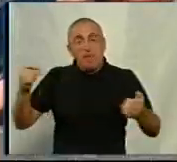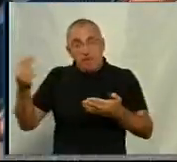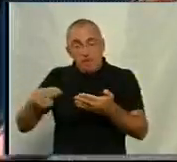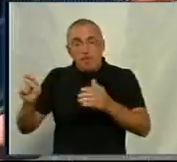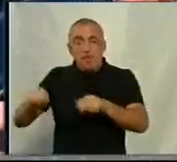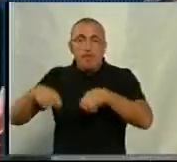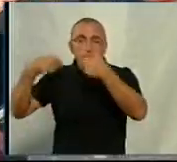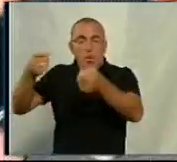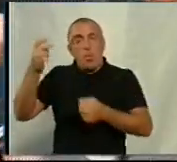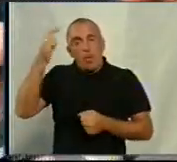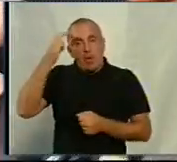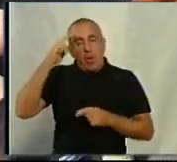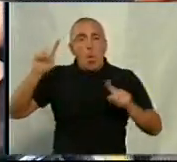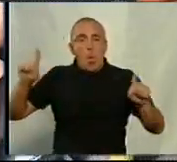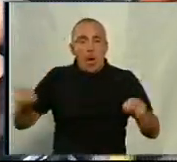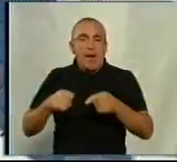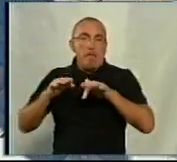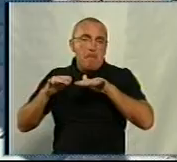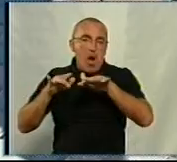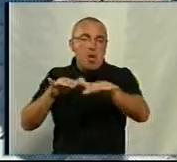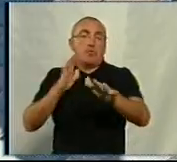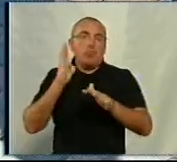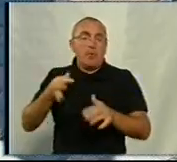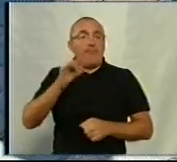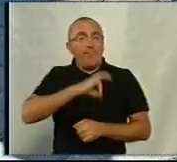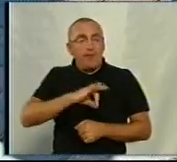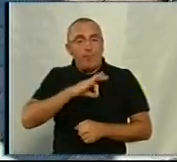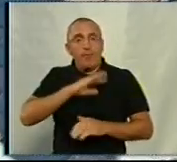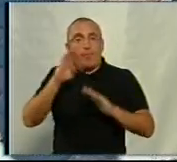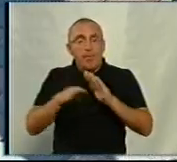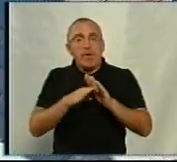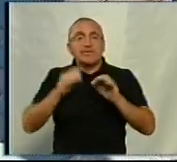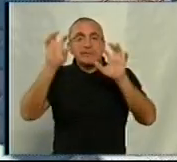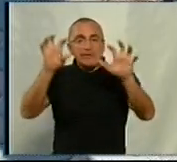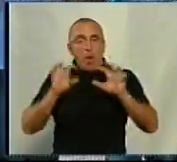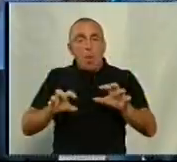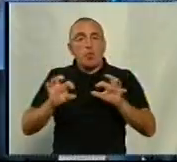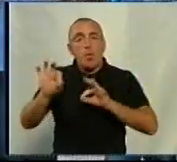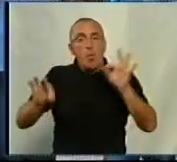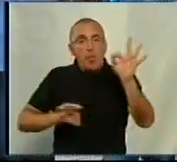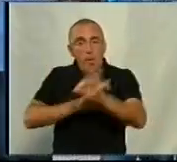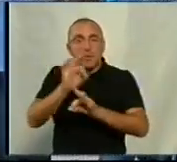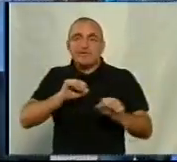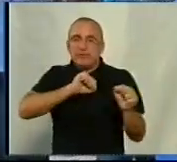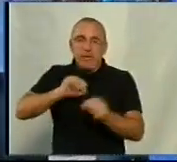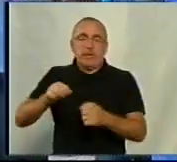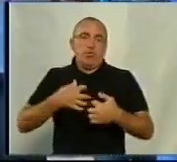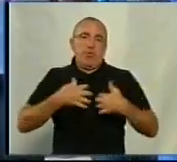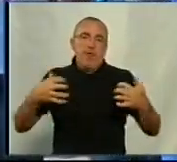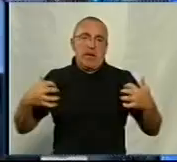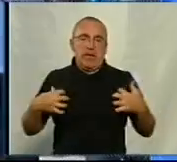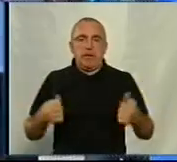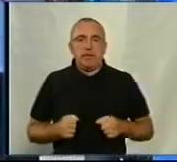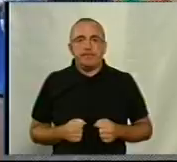передадуть в Київ організаторам маршу і використають під час розгляду законопроєктів щодо захисту тварин. Ольга